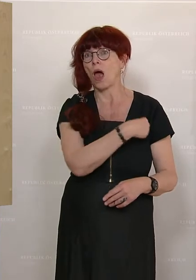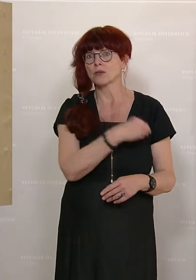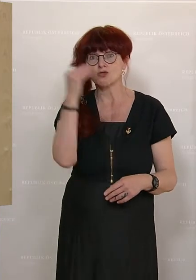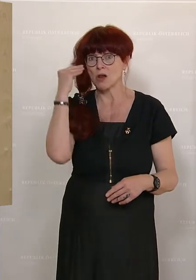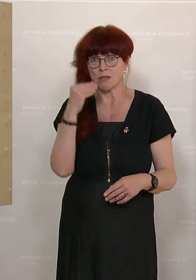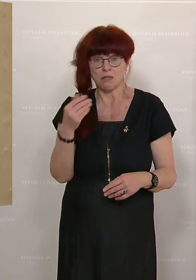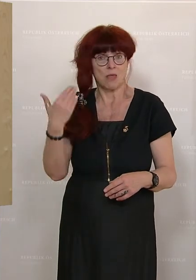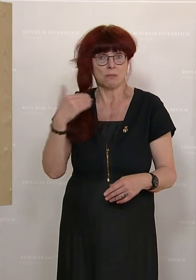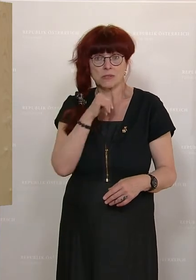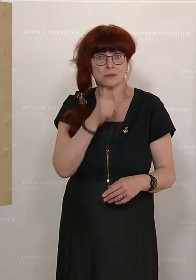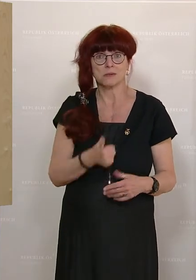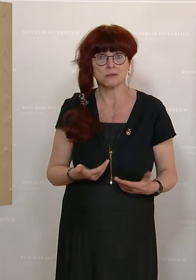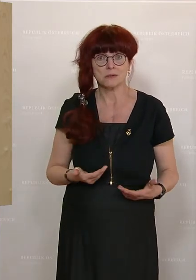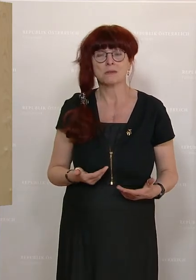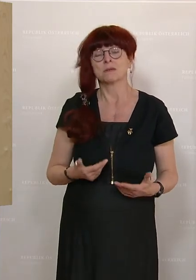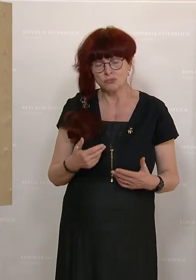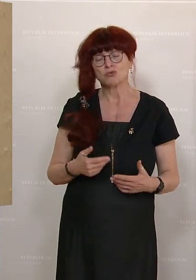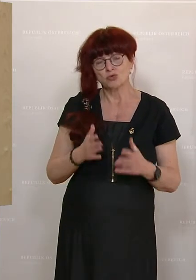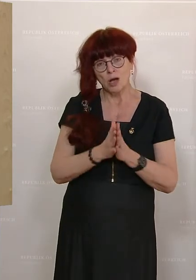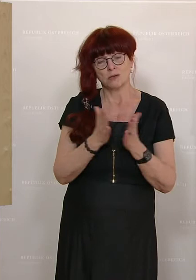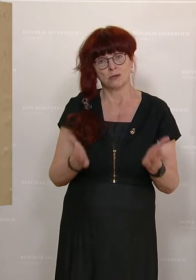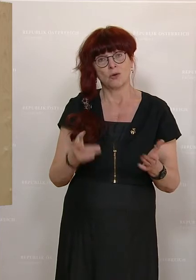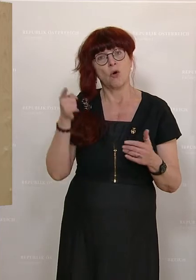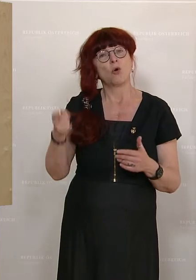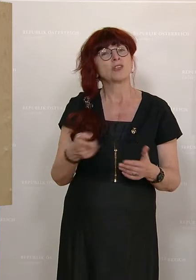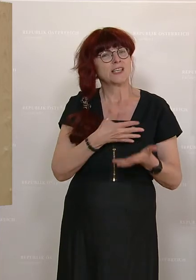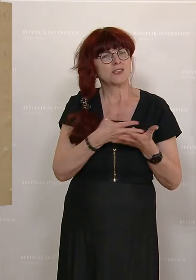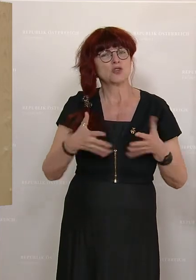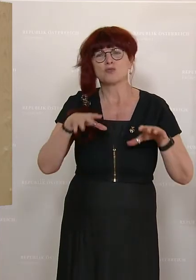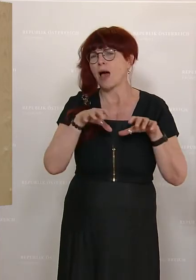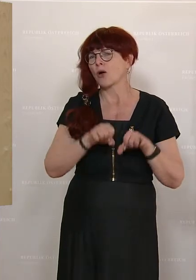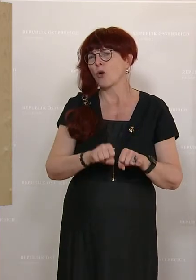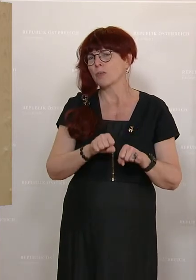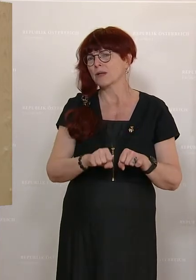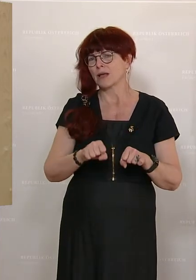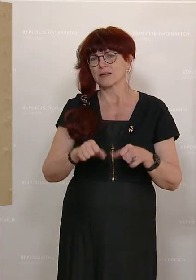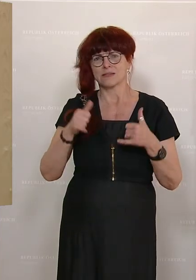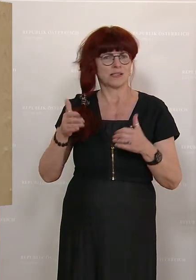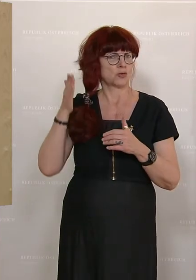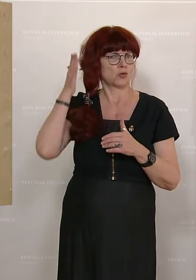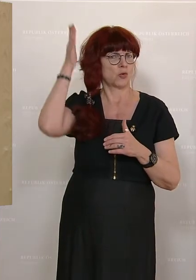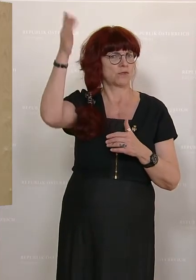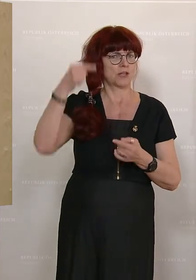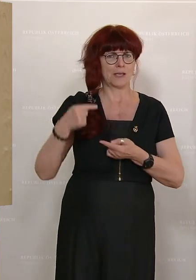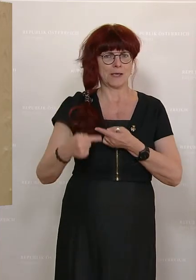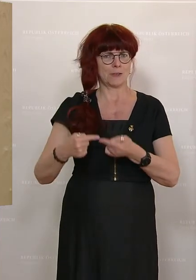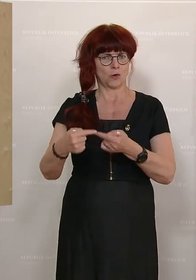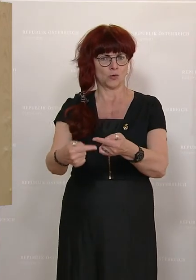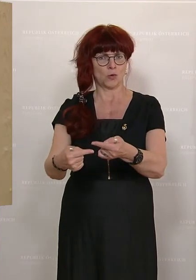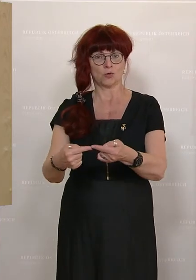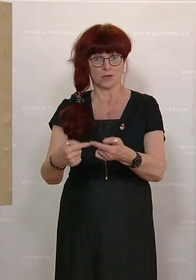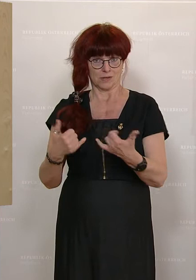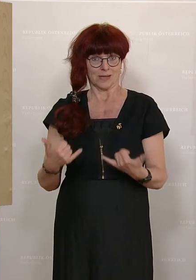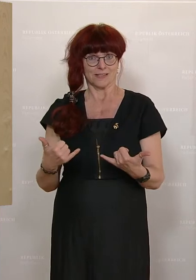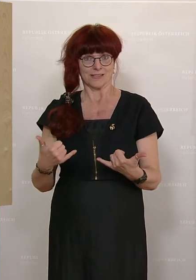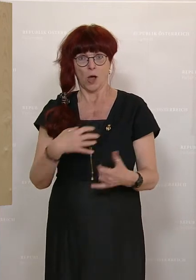lernen zu dürfen. Und ich glaube, dass gerade diese Sprachkompetenz der künftigen Generationen, die sich jetzt bei uns